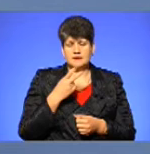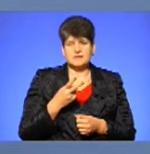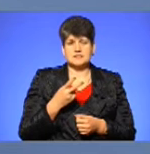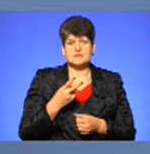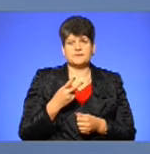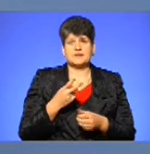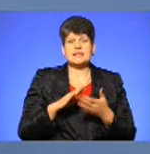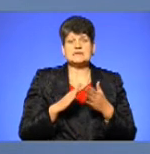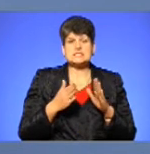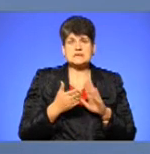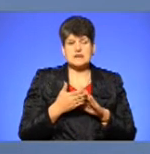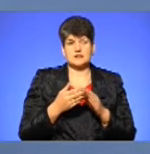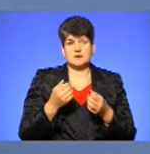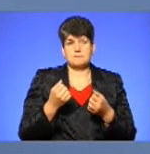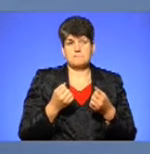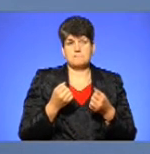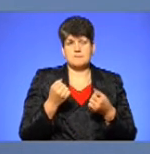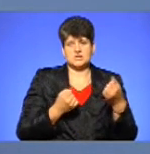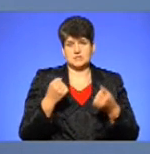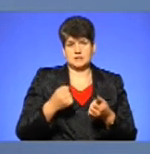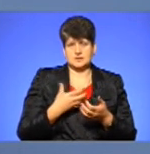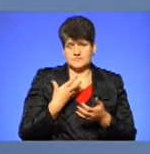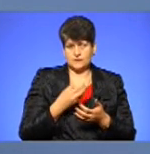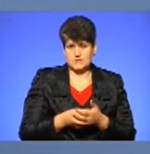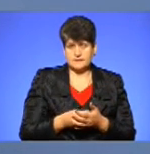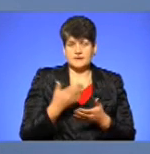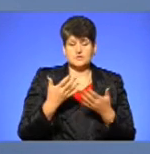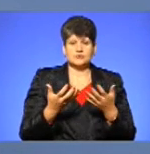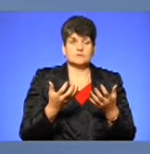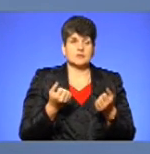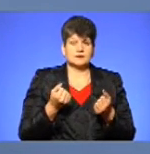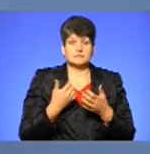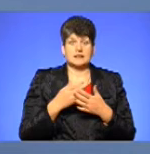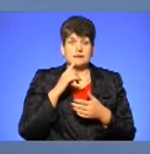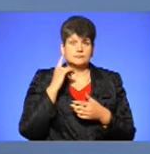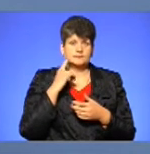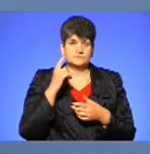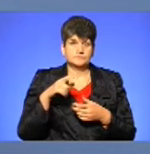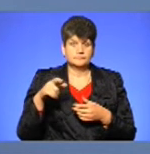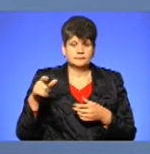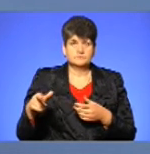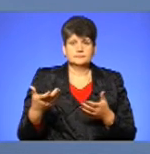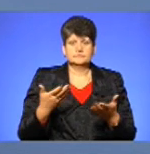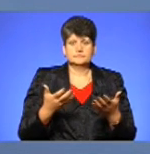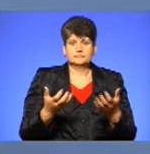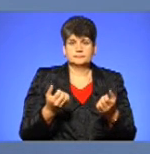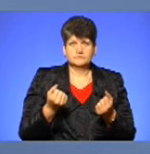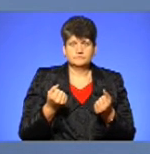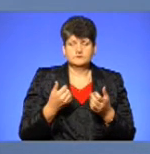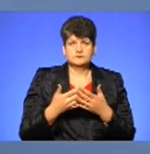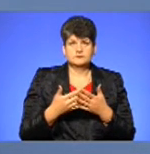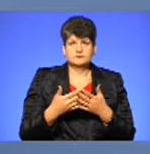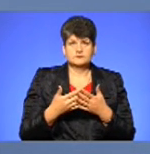транспортного засобу свого. От, якщо брати молоде покоління, якщо брати, наприклад,